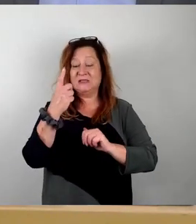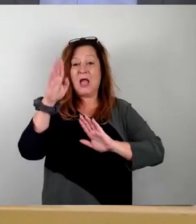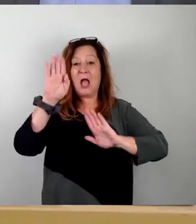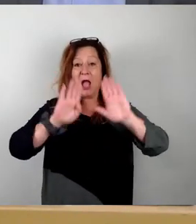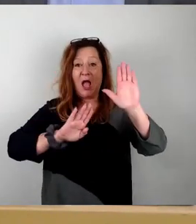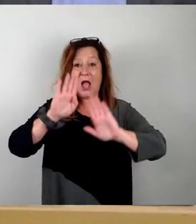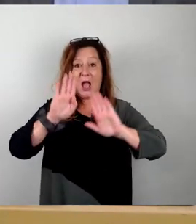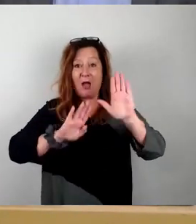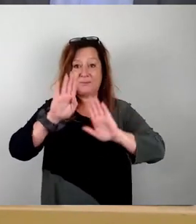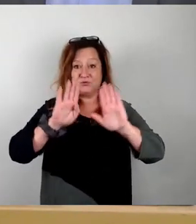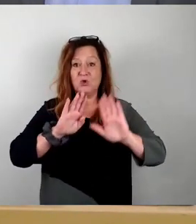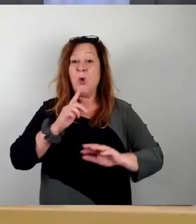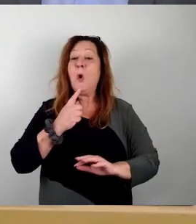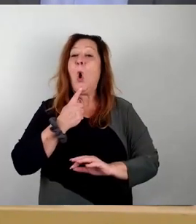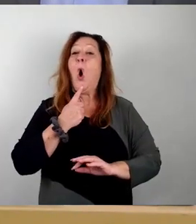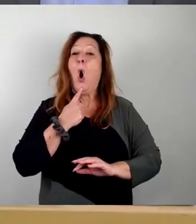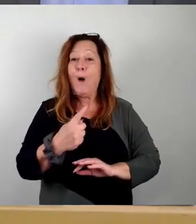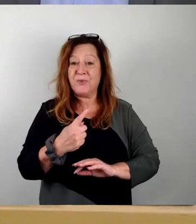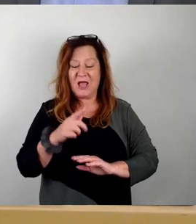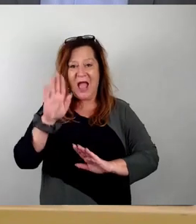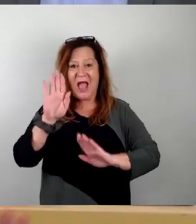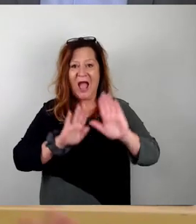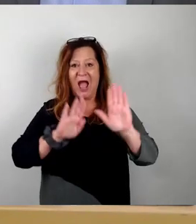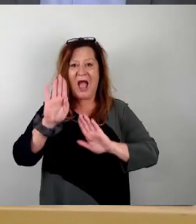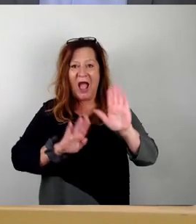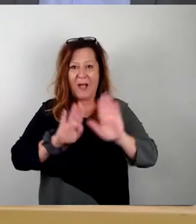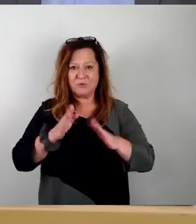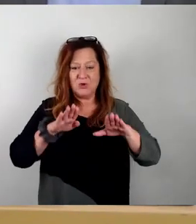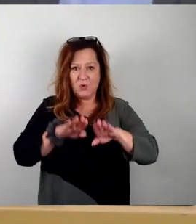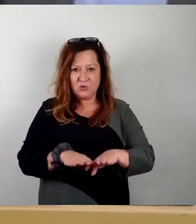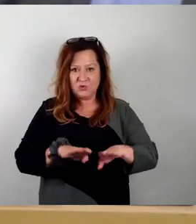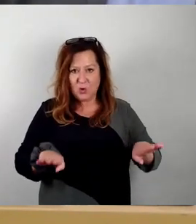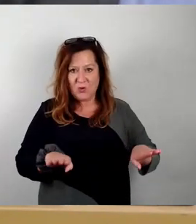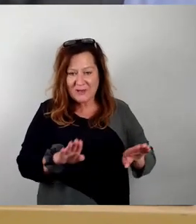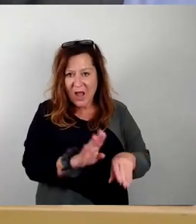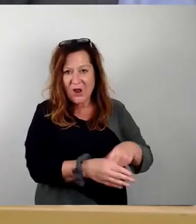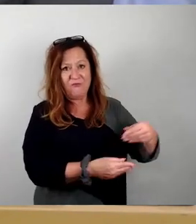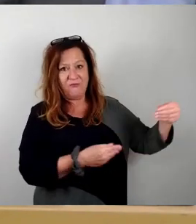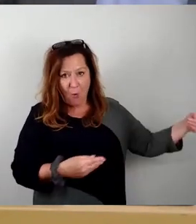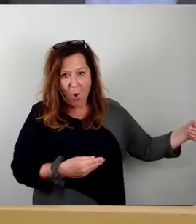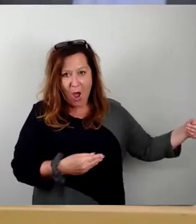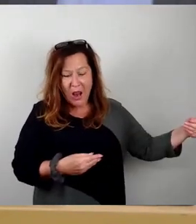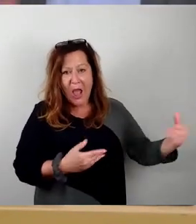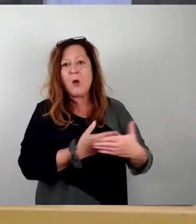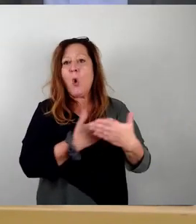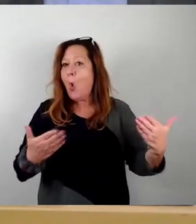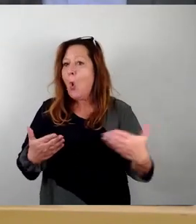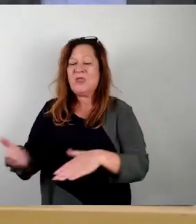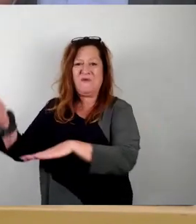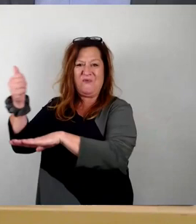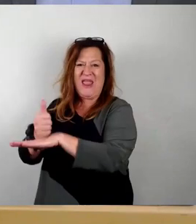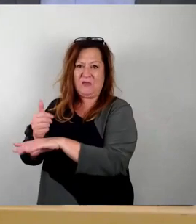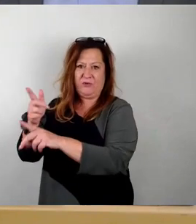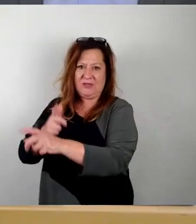Abstimmungsgrundlage die Vorlage wird oder ob es beim federführenden Ausschussbericht bleibt. Danach